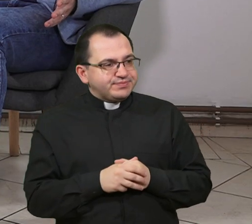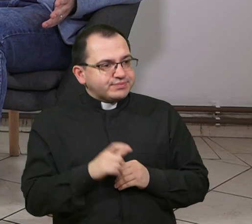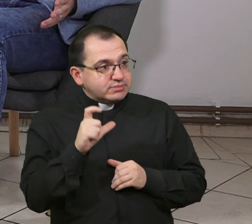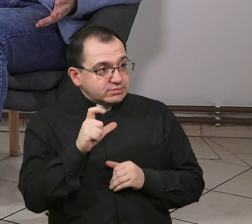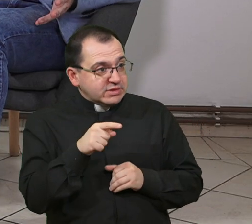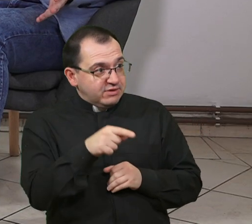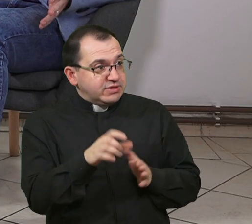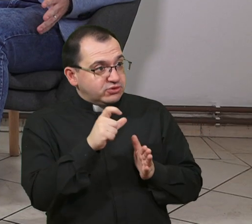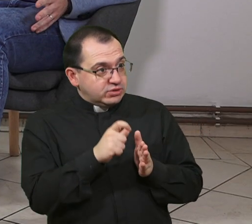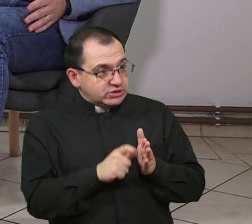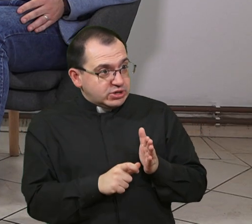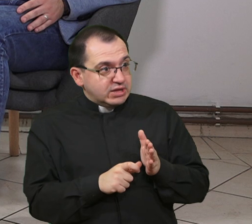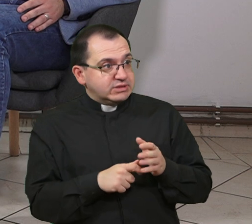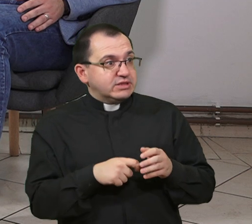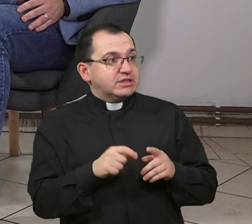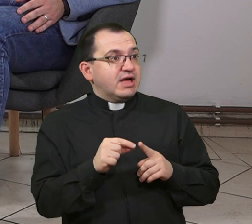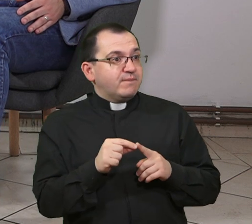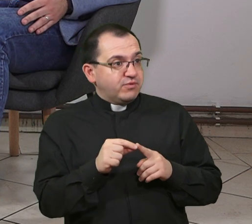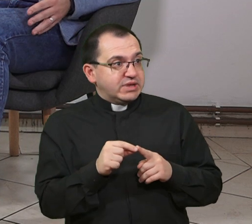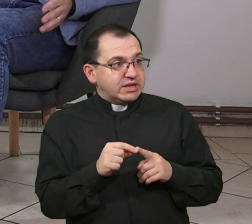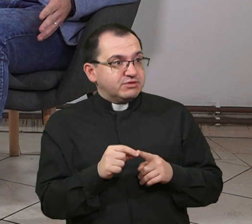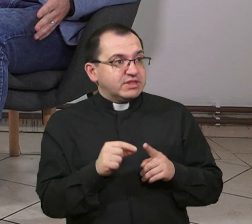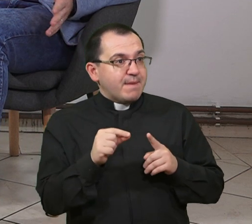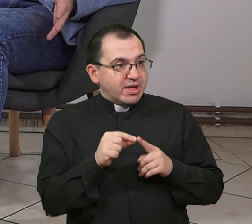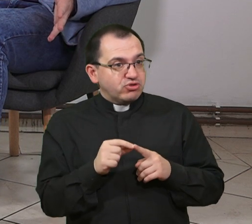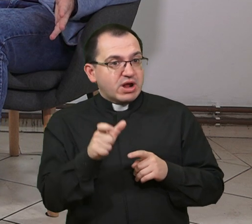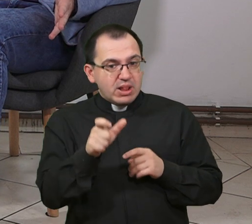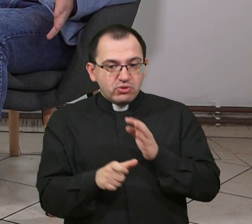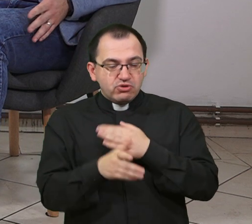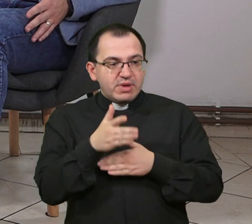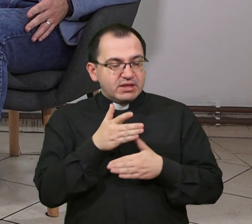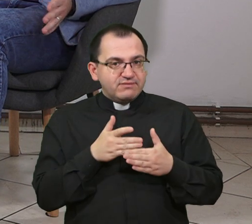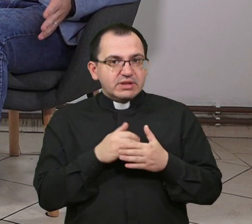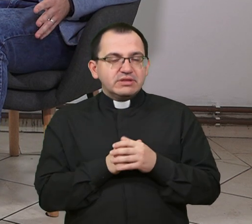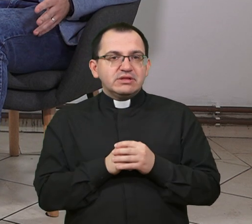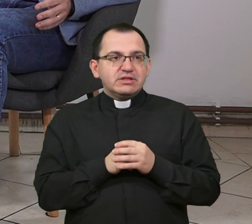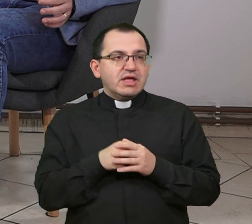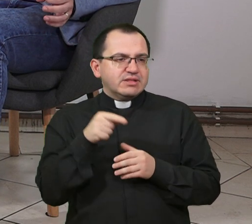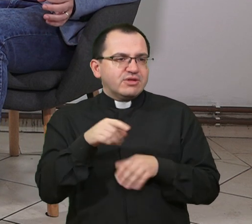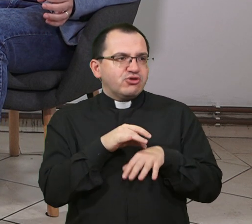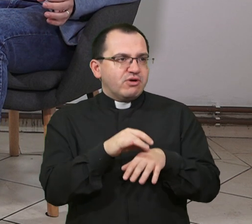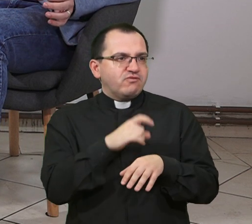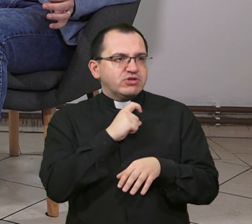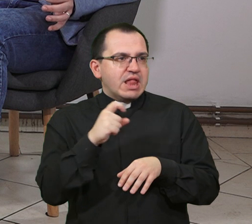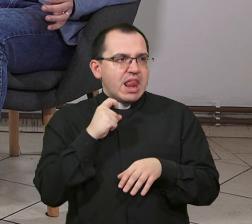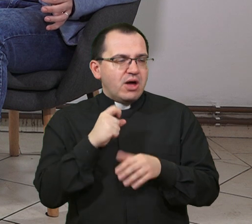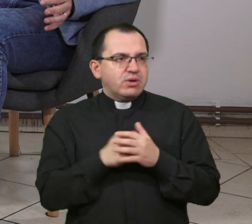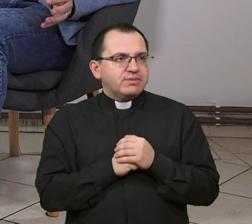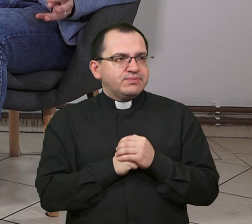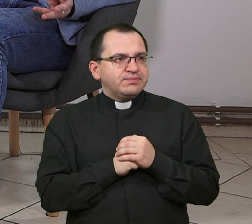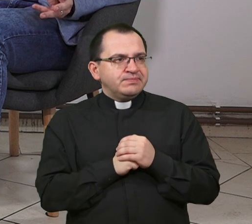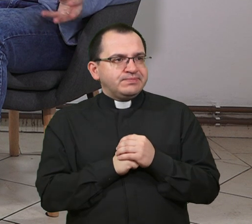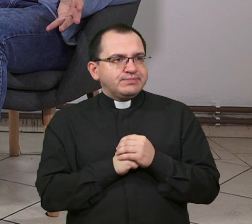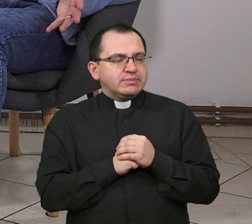članica ste i povjerenstva za pastoral osoba s invaliditetom Varaždinske biskupije, koje vodi velečastni Leonardo Šardi.